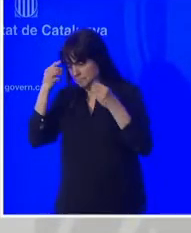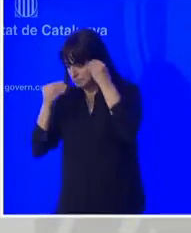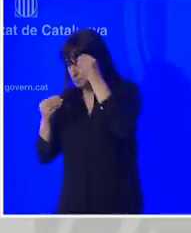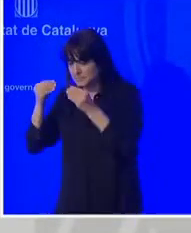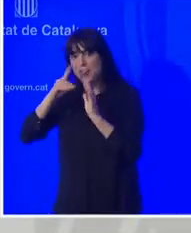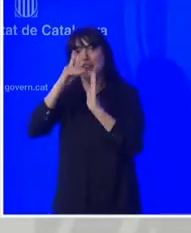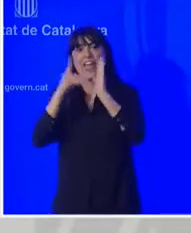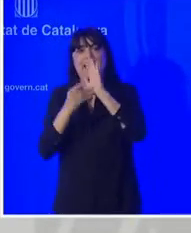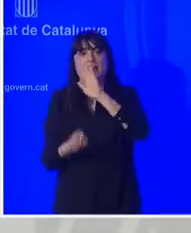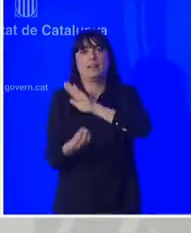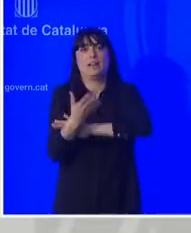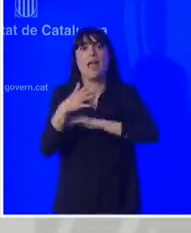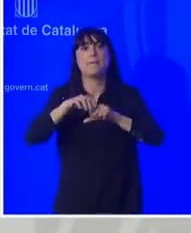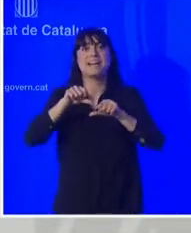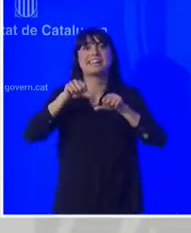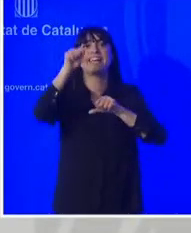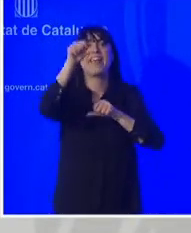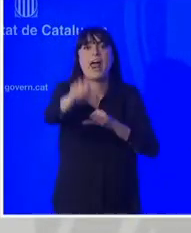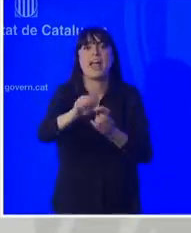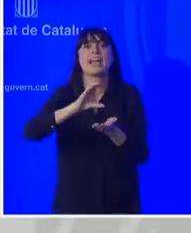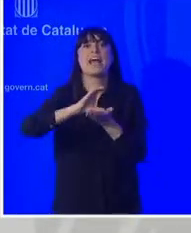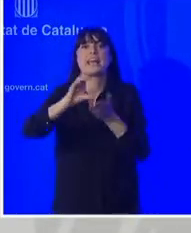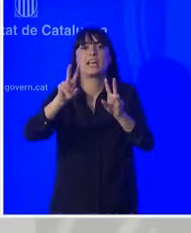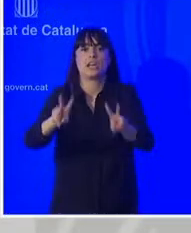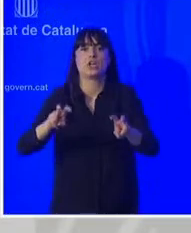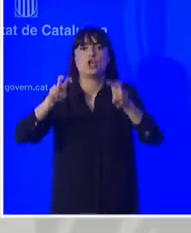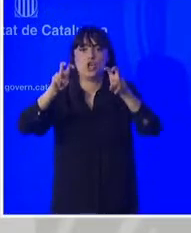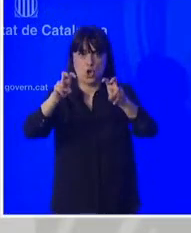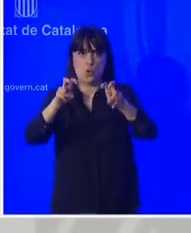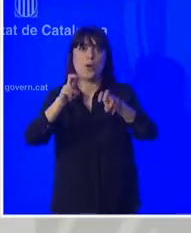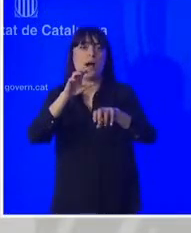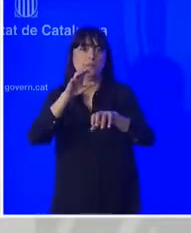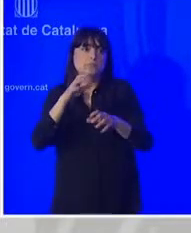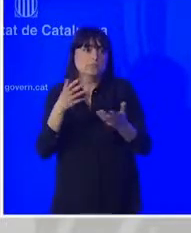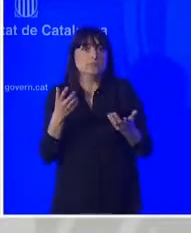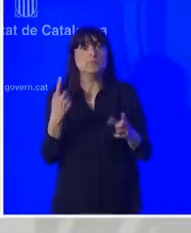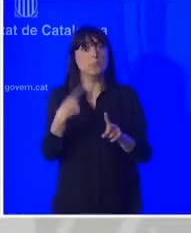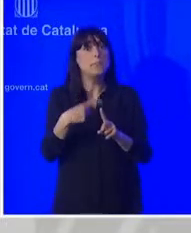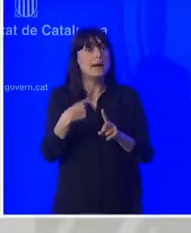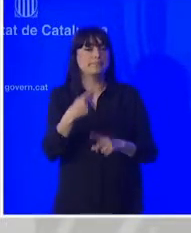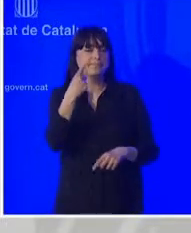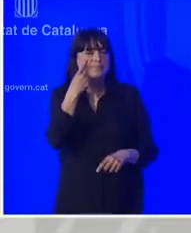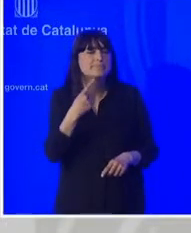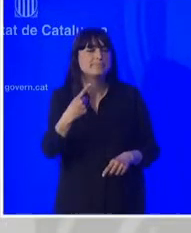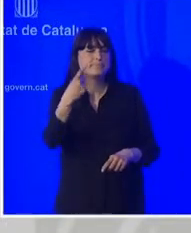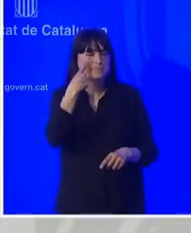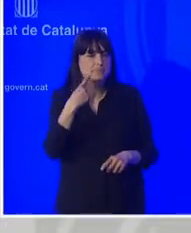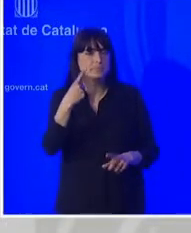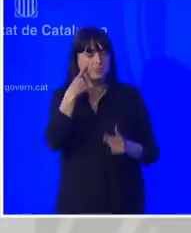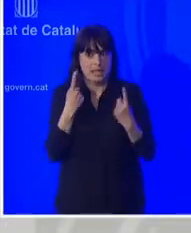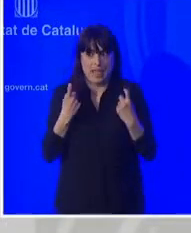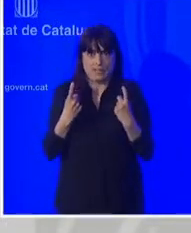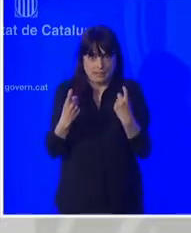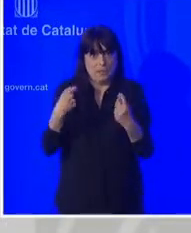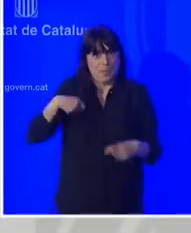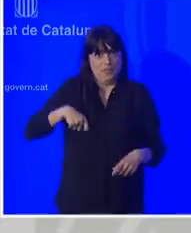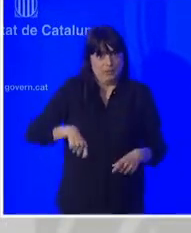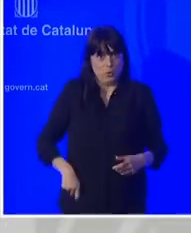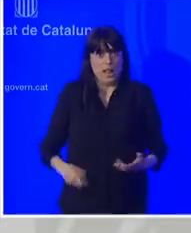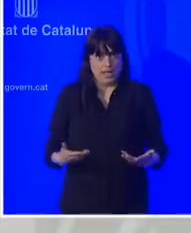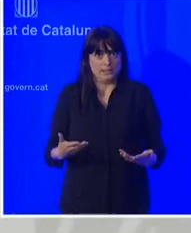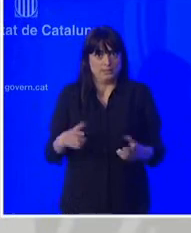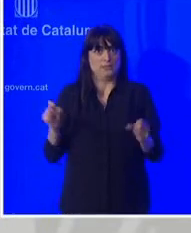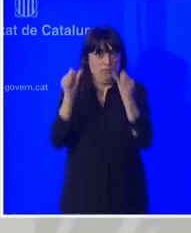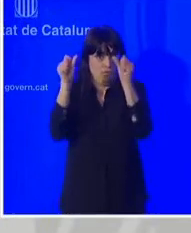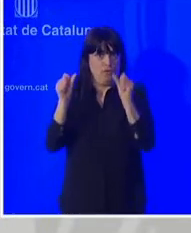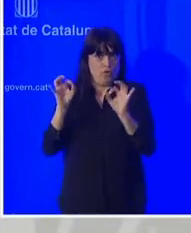és poder donar resposta a les necessitats formatives i de qualificació detectades en el sector, fruit de la col·laboració entre l